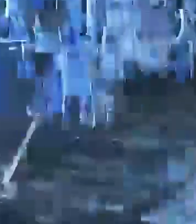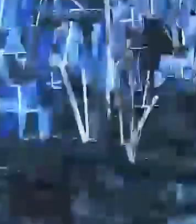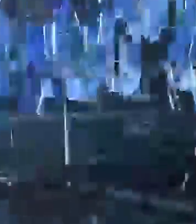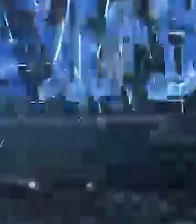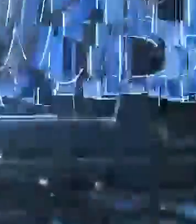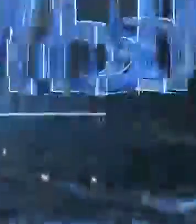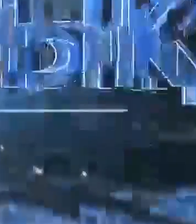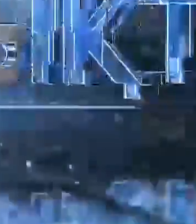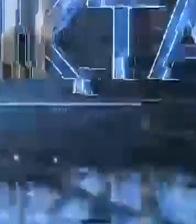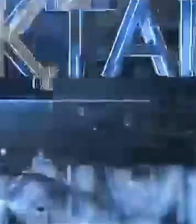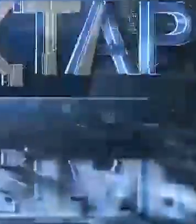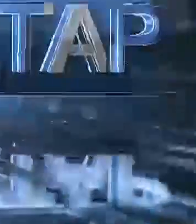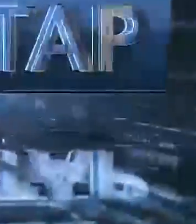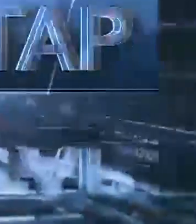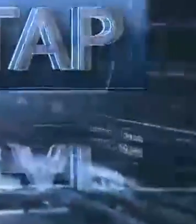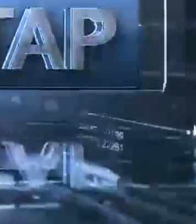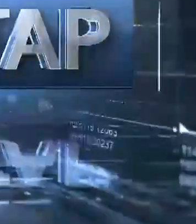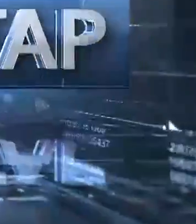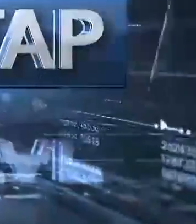Әзіргайтарымыз олса